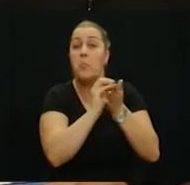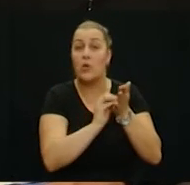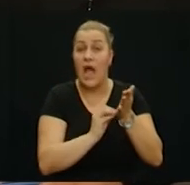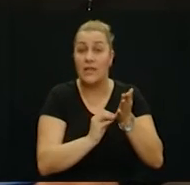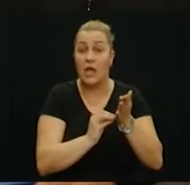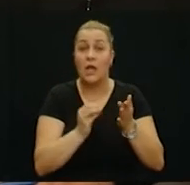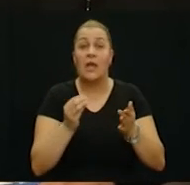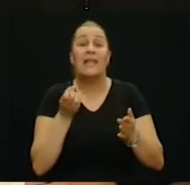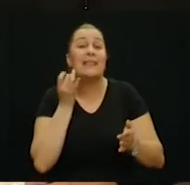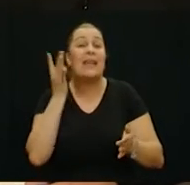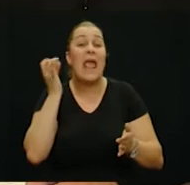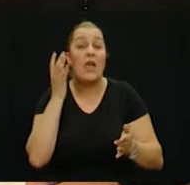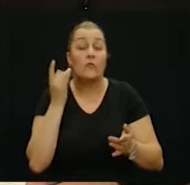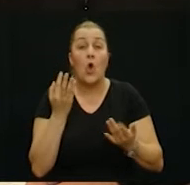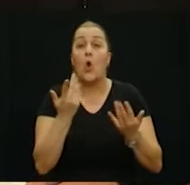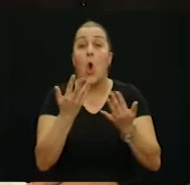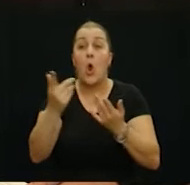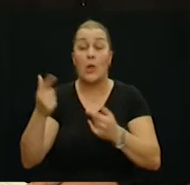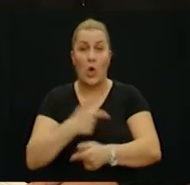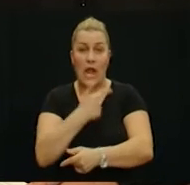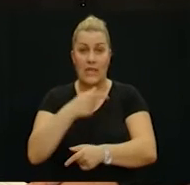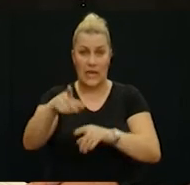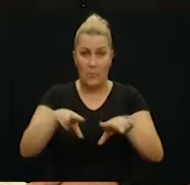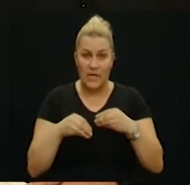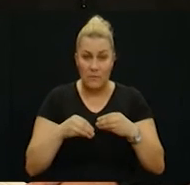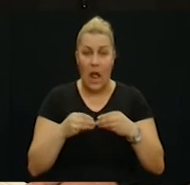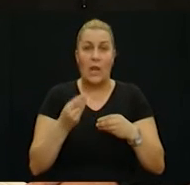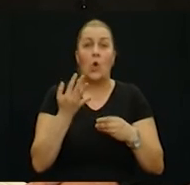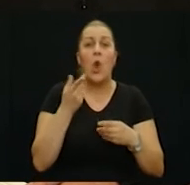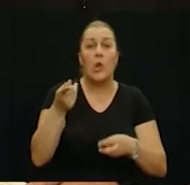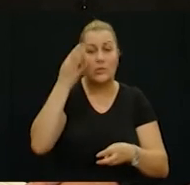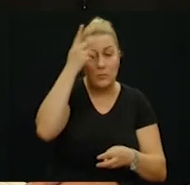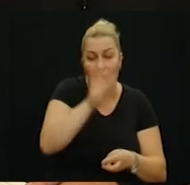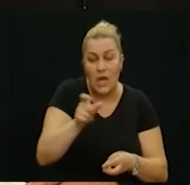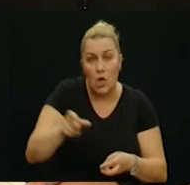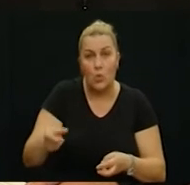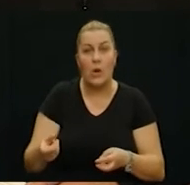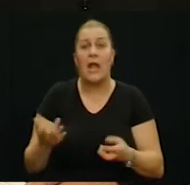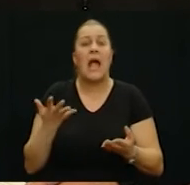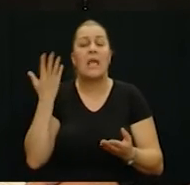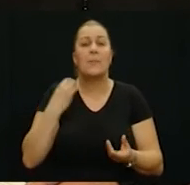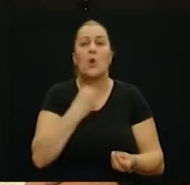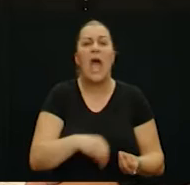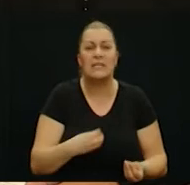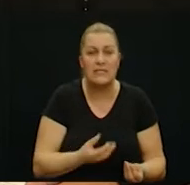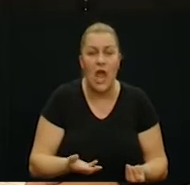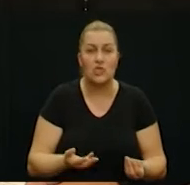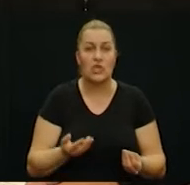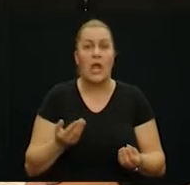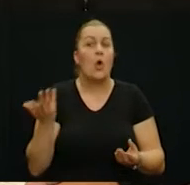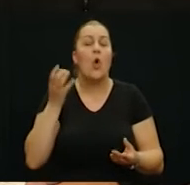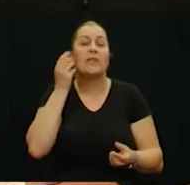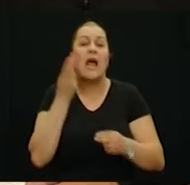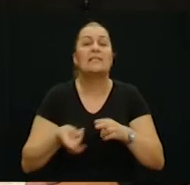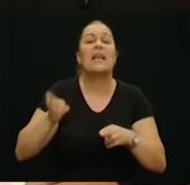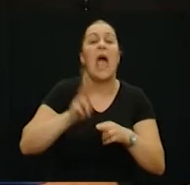podatak koliko ste dnevno ranjenika primali, koliko ste ih obradili, kada je bilo najstravičnije, koji je to dan